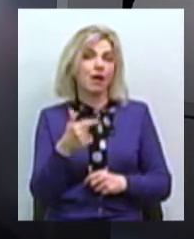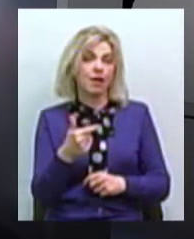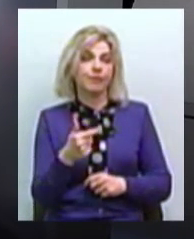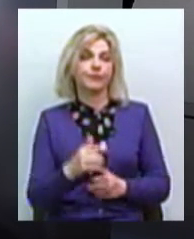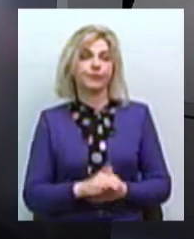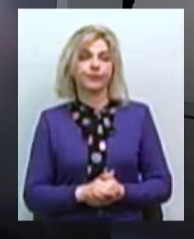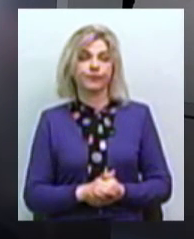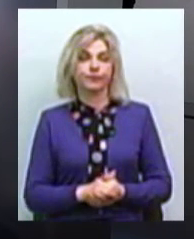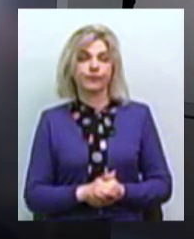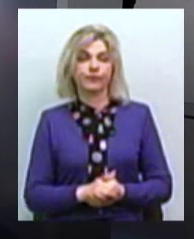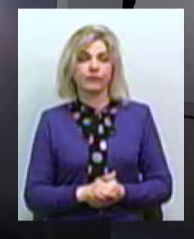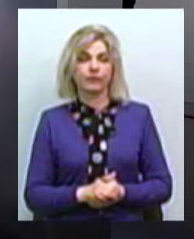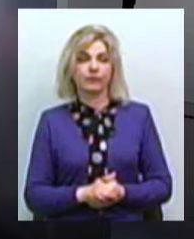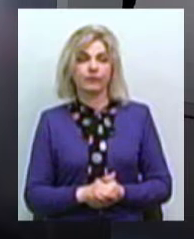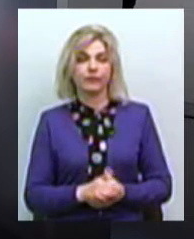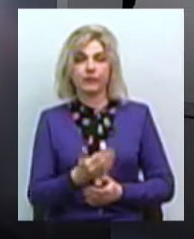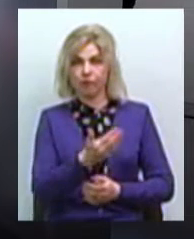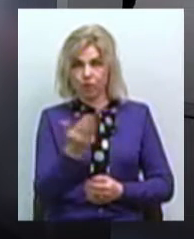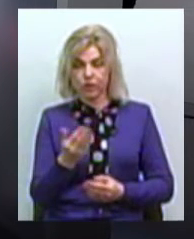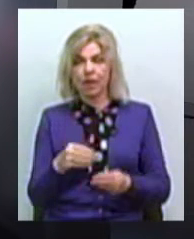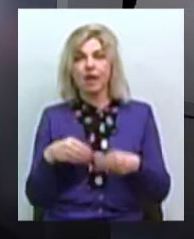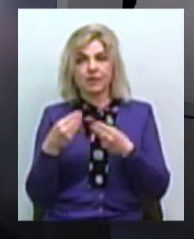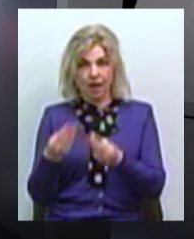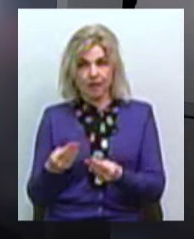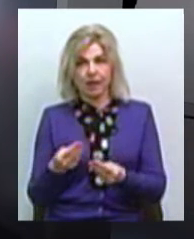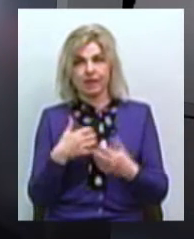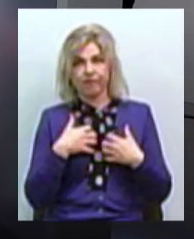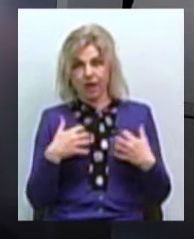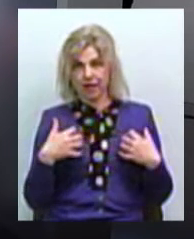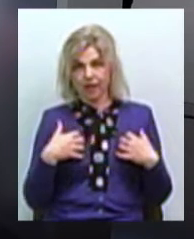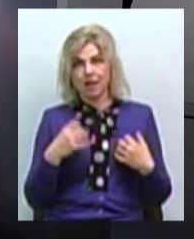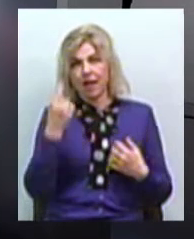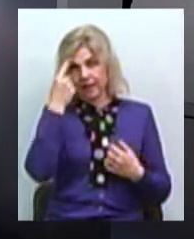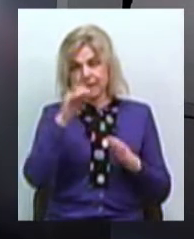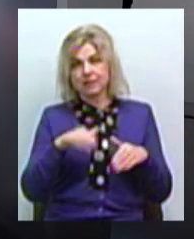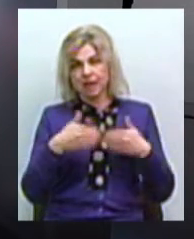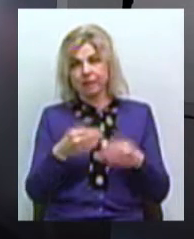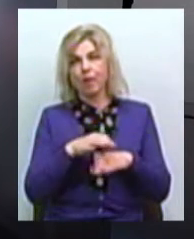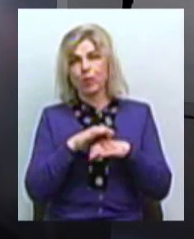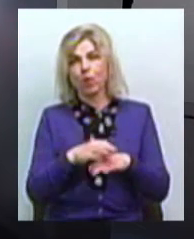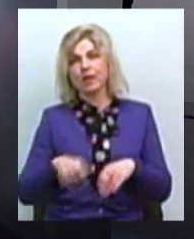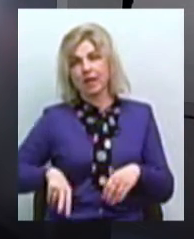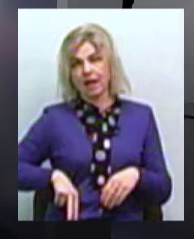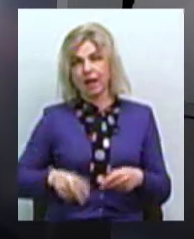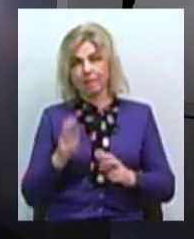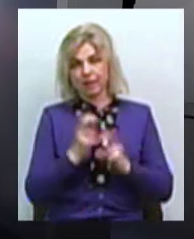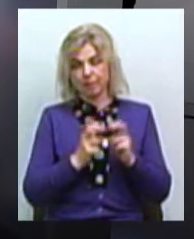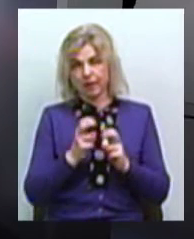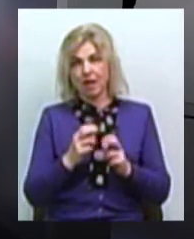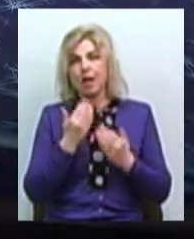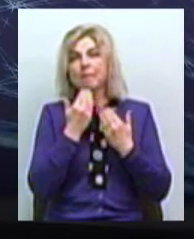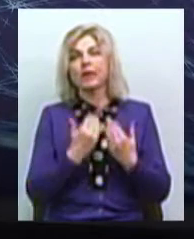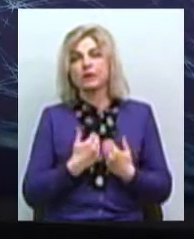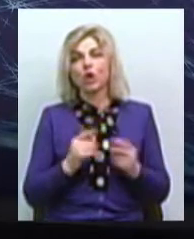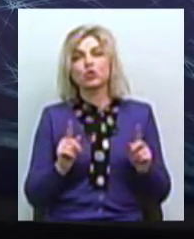Вони ж надали вам тварин? Цю саму пособі ініціативу проявив директор підприємства. Вони звернулися до нас, перепитали, що